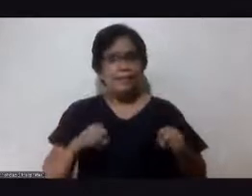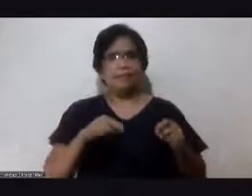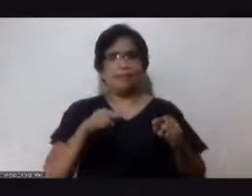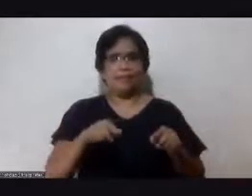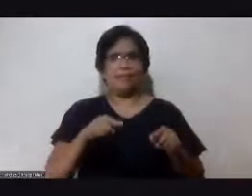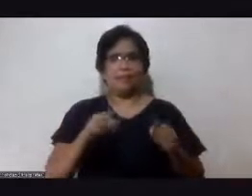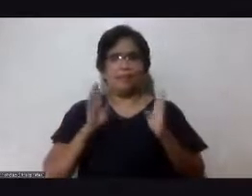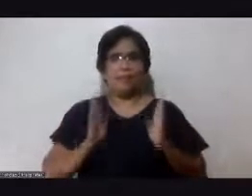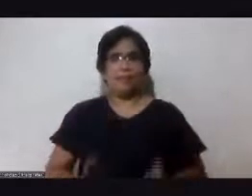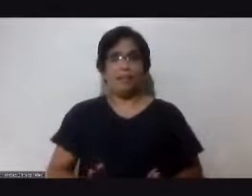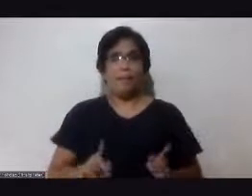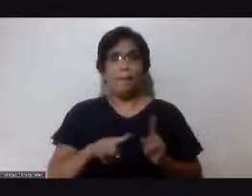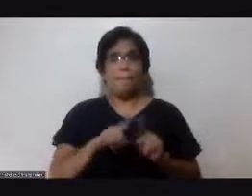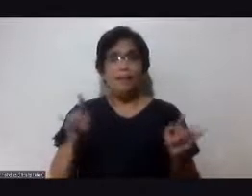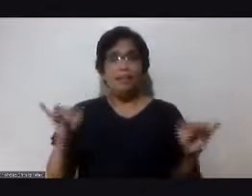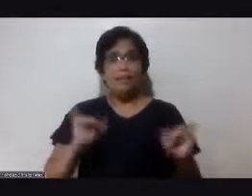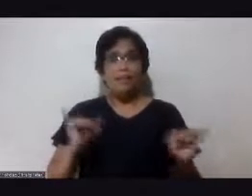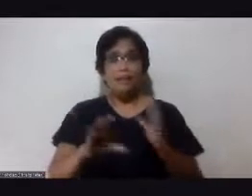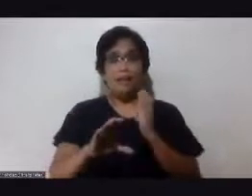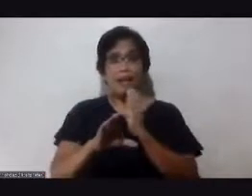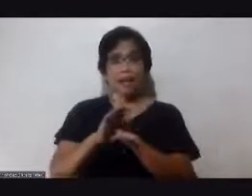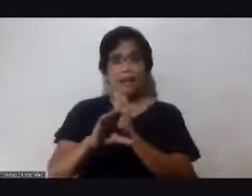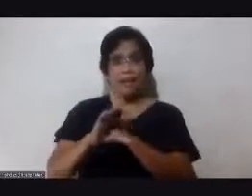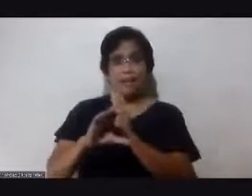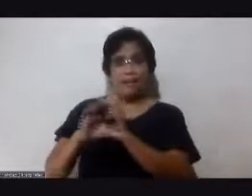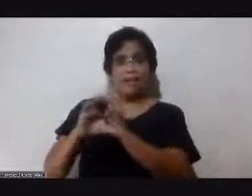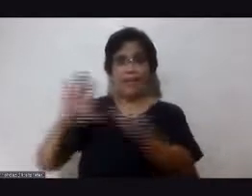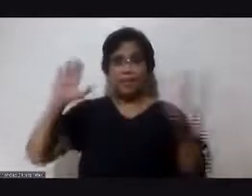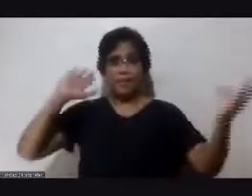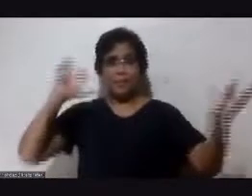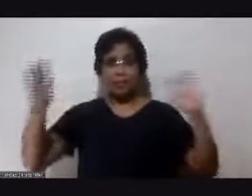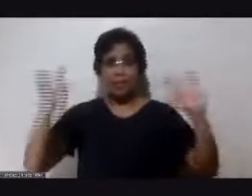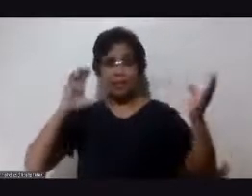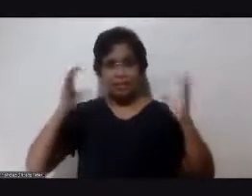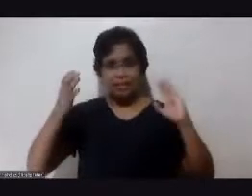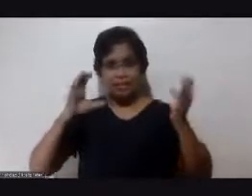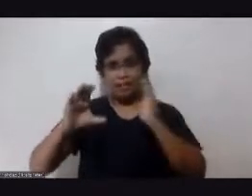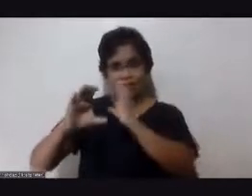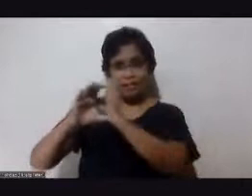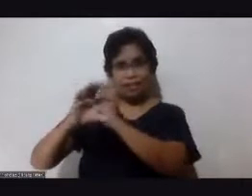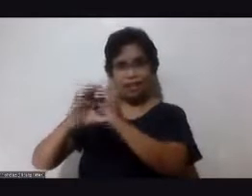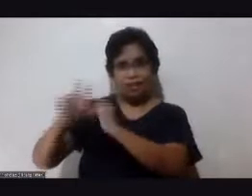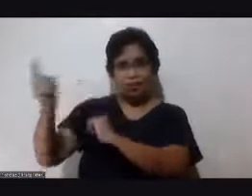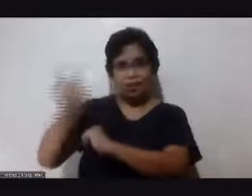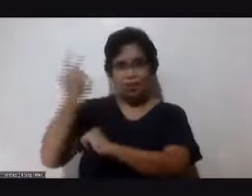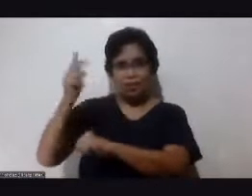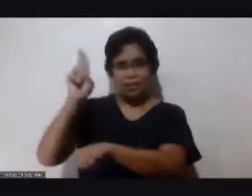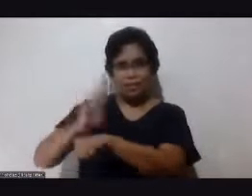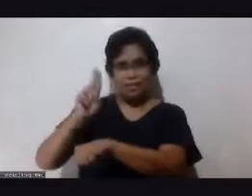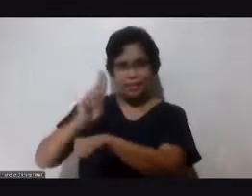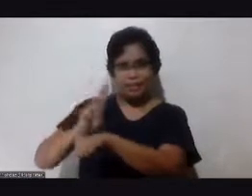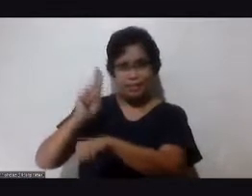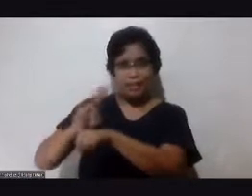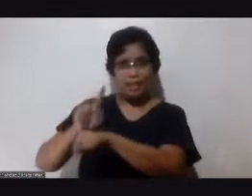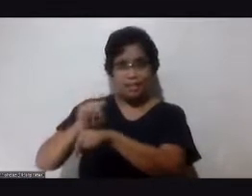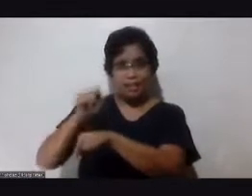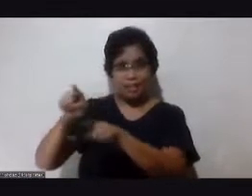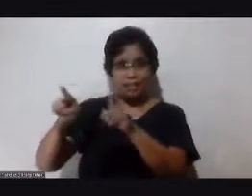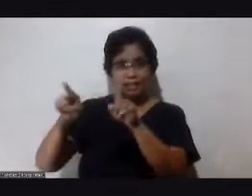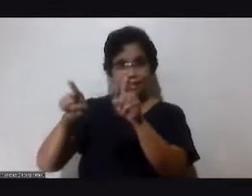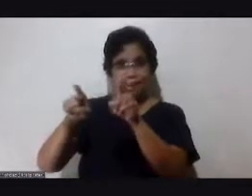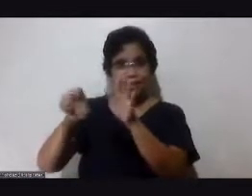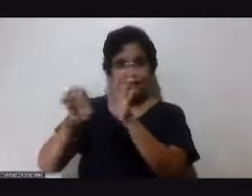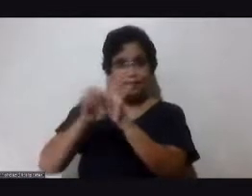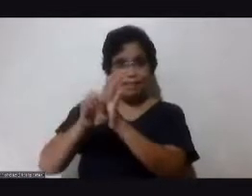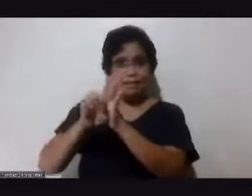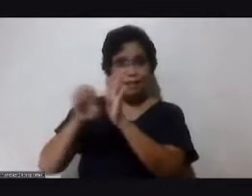pero katulad ng kotse na palagi kong kinagamit bilang ehemplo no kasi maraming Pilipino